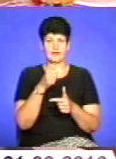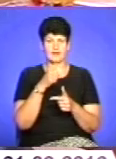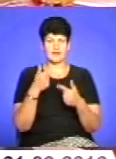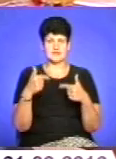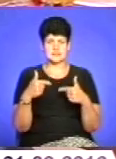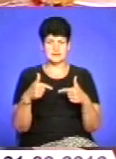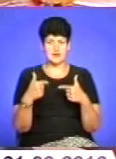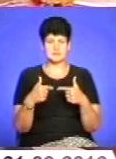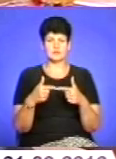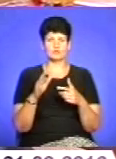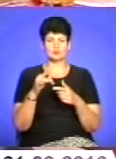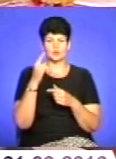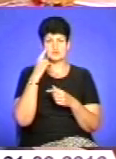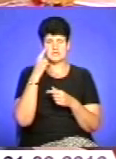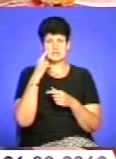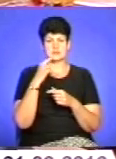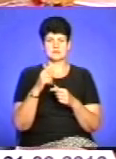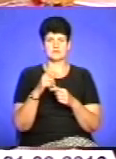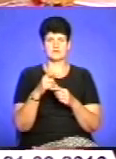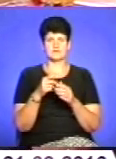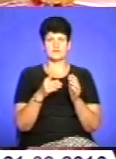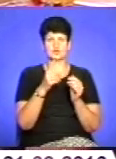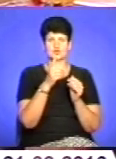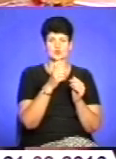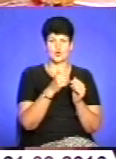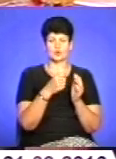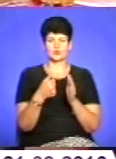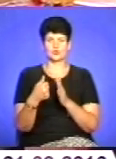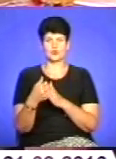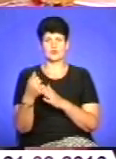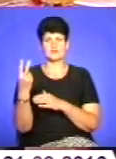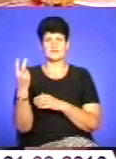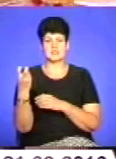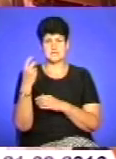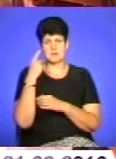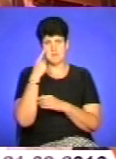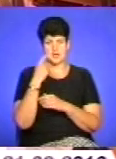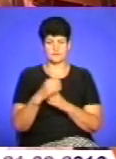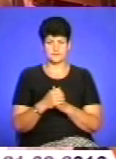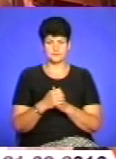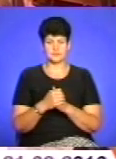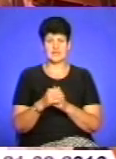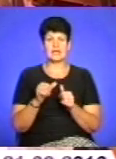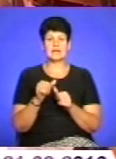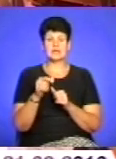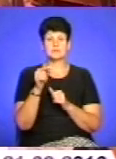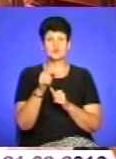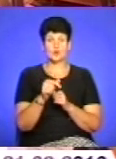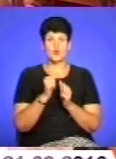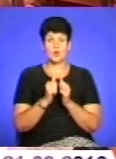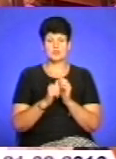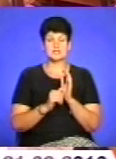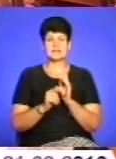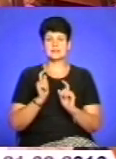конкурсів оцінюється за шкалою від 100 до 200 балів. Окрім цього, наступного року кожен